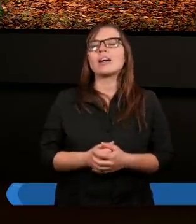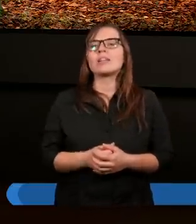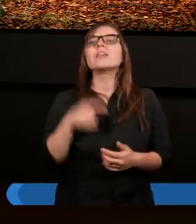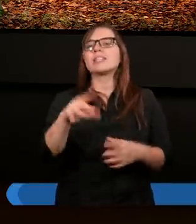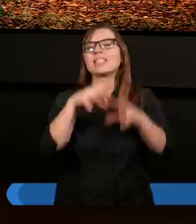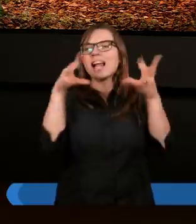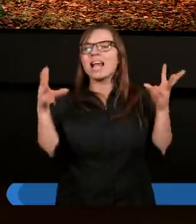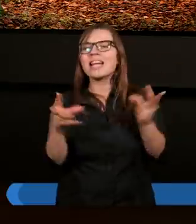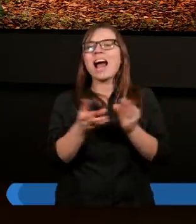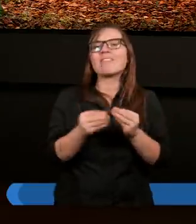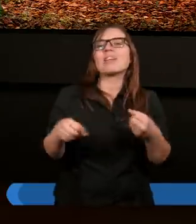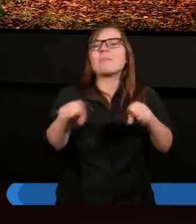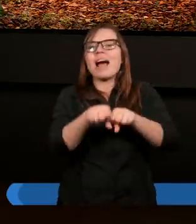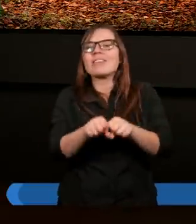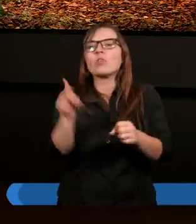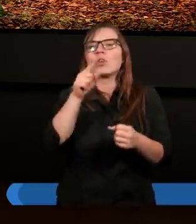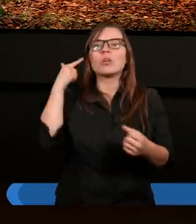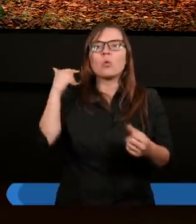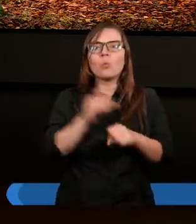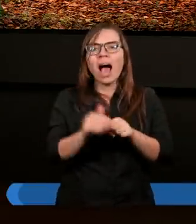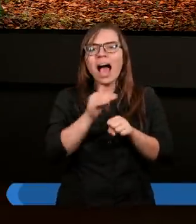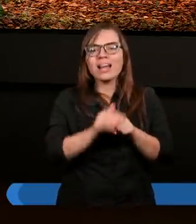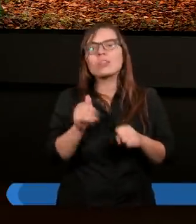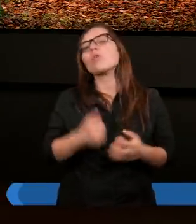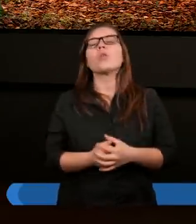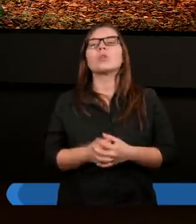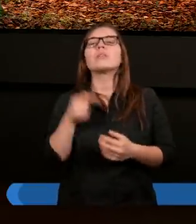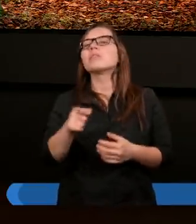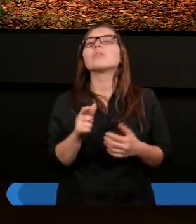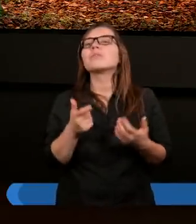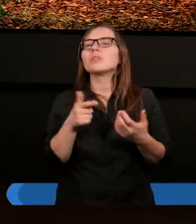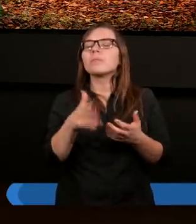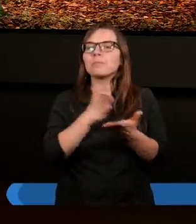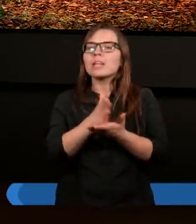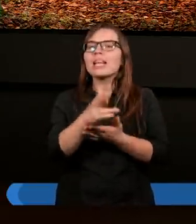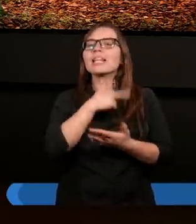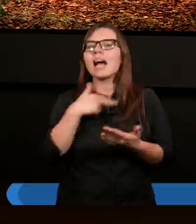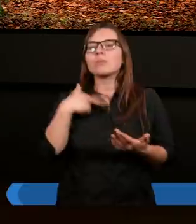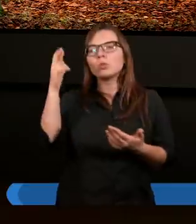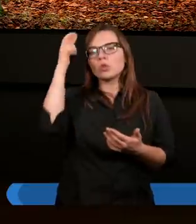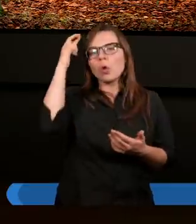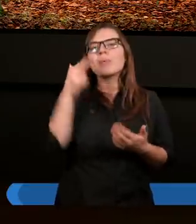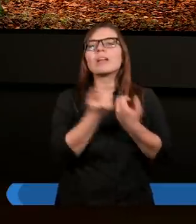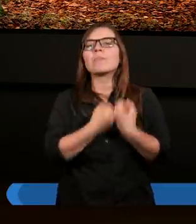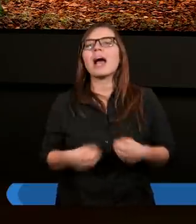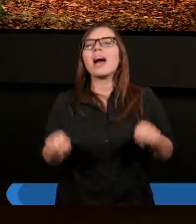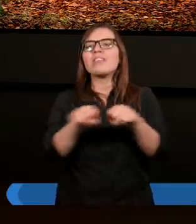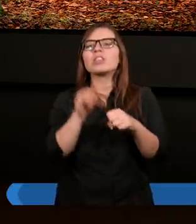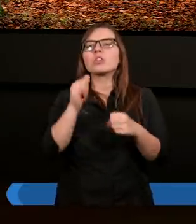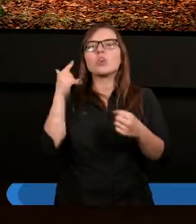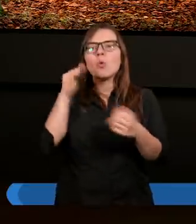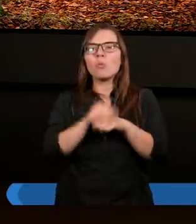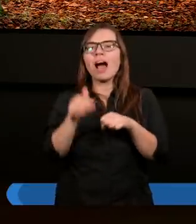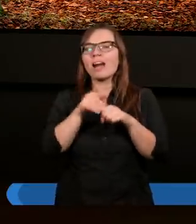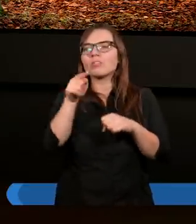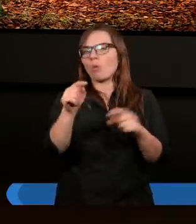teraz zestawimy sprawiedliwość z łaską, bo w niektórych przypadkach w naszym zrozumieniu sprawiedliwość i łaska,